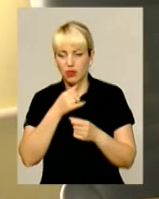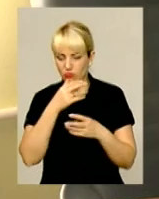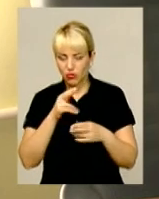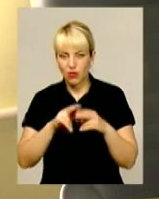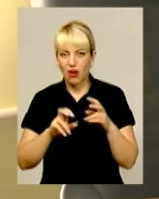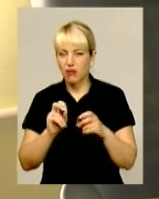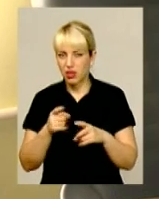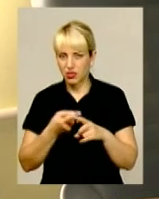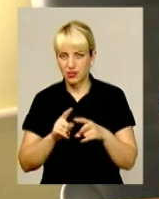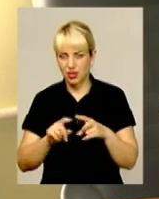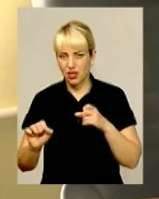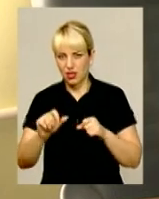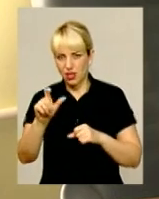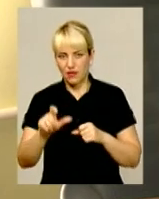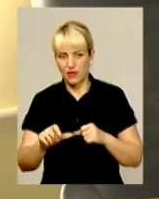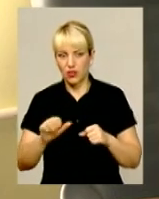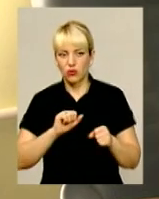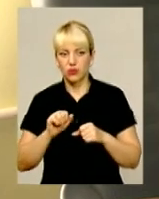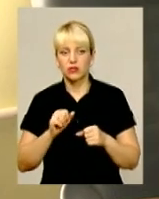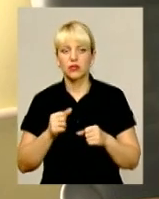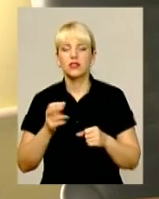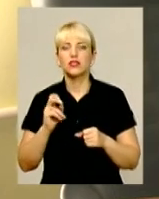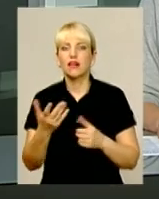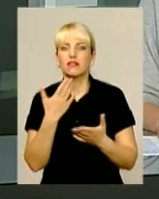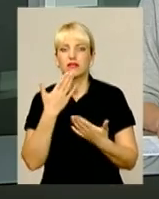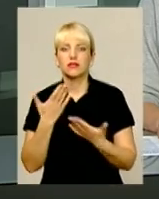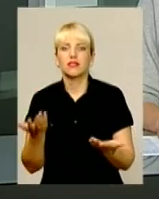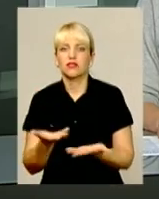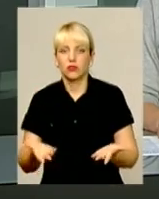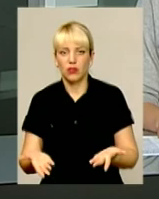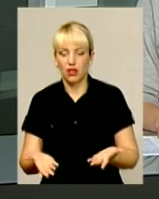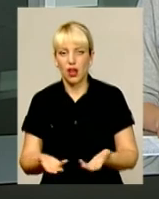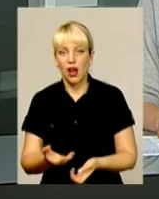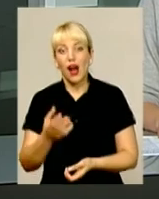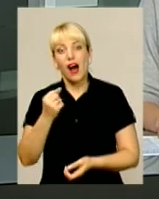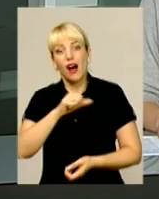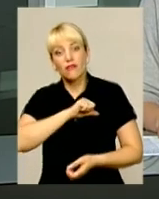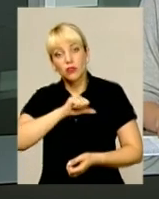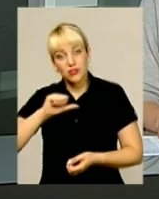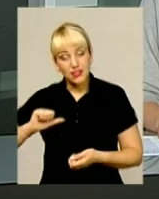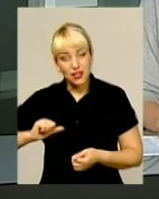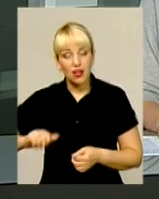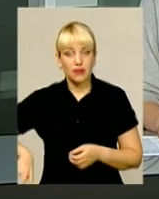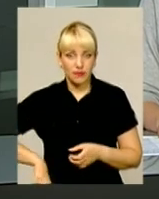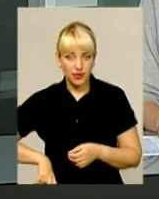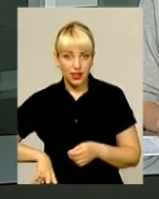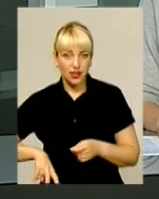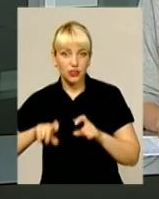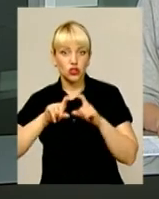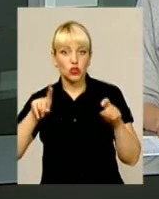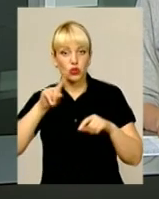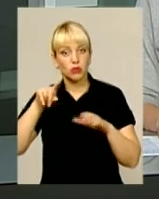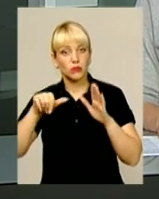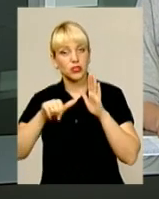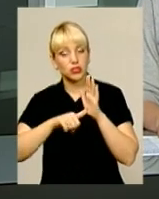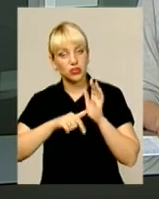керівник керував, до господарства власне стався. Та от сам екс-директор школи номер 6 Андрій Попок